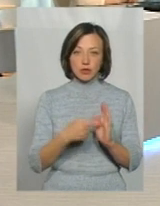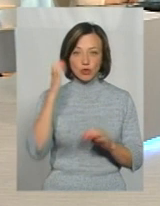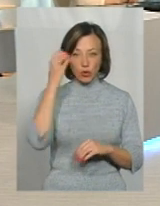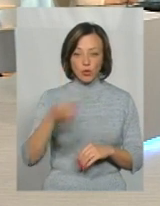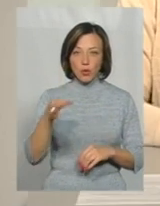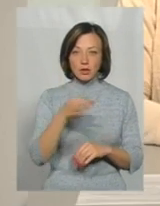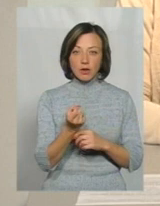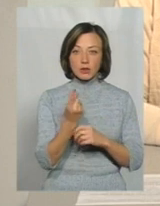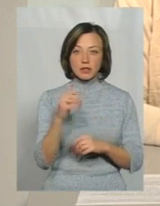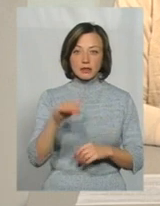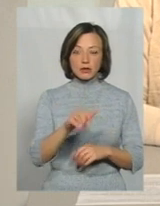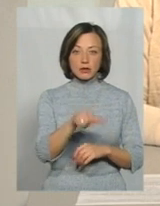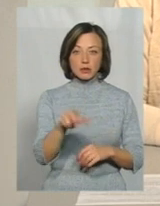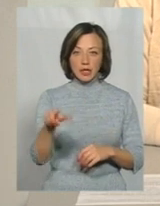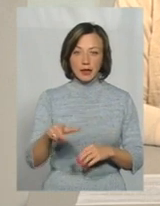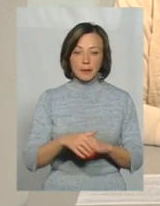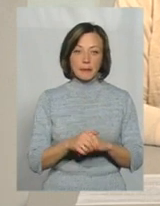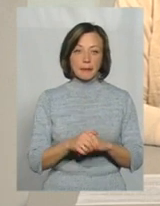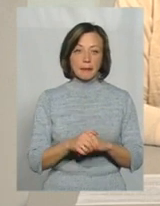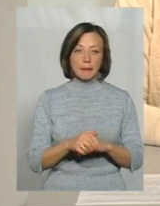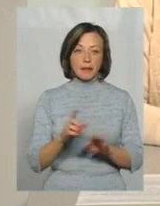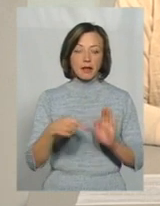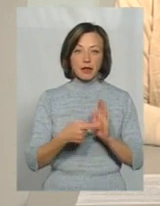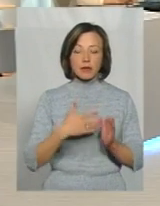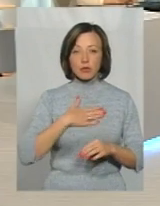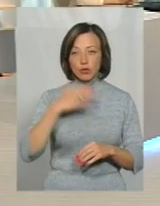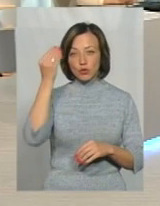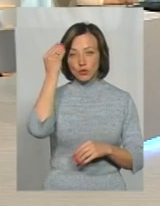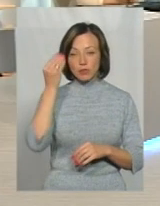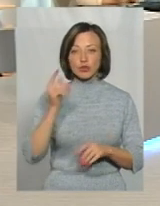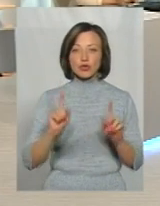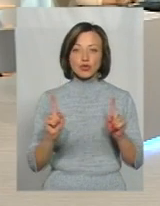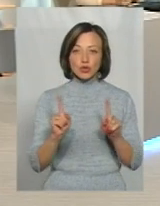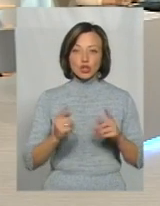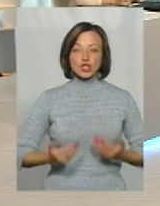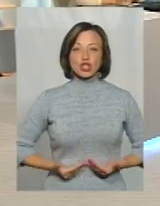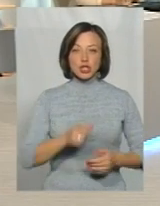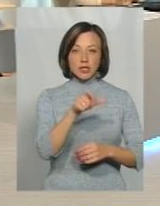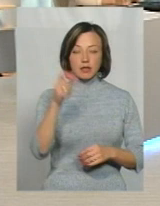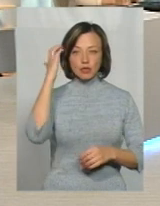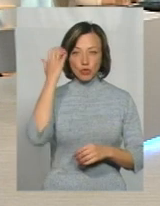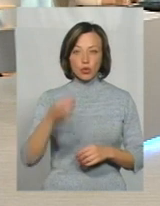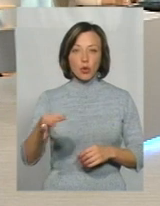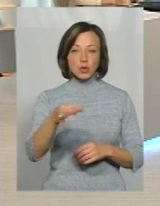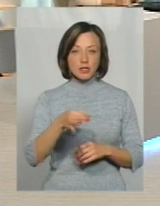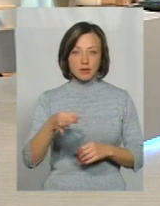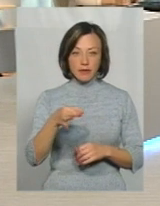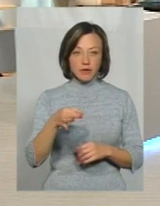острів, ми чули, 11 тисяч. Я думаю, що жителі Чорного острова